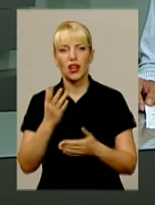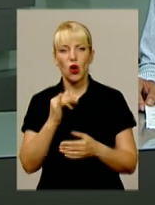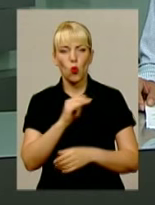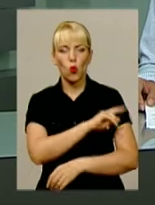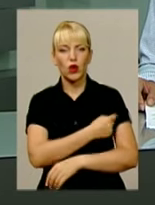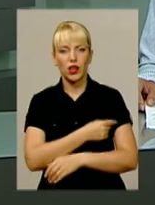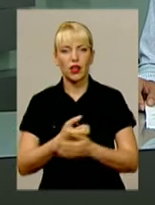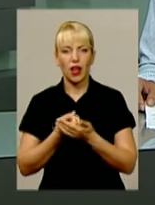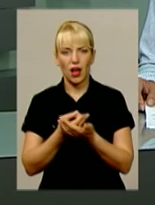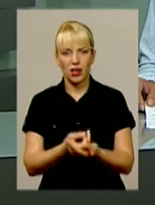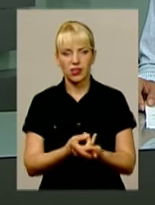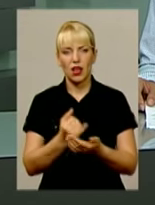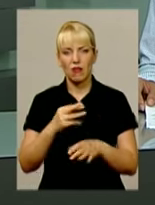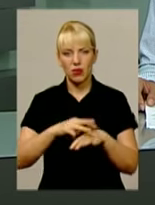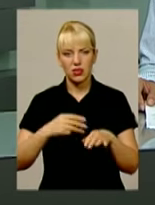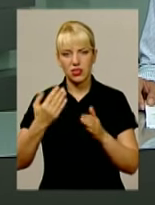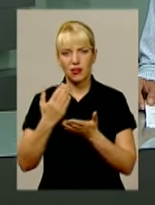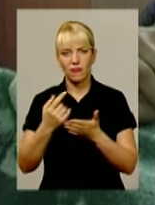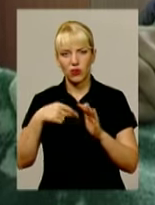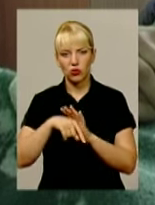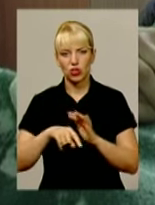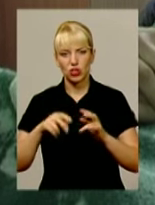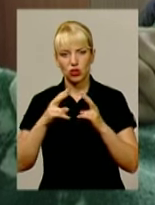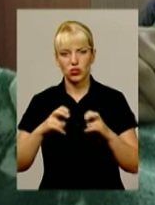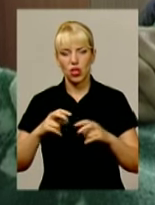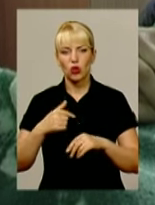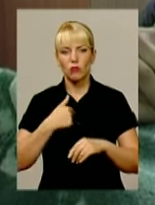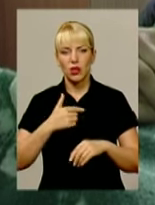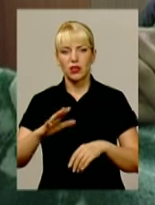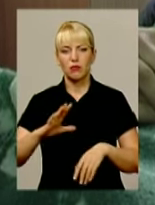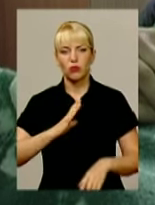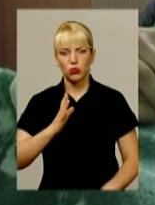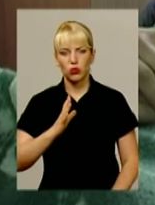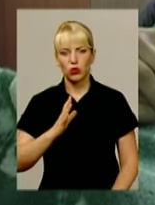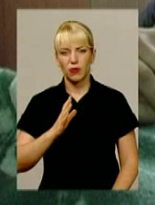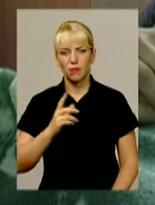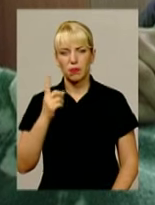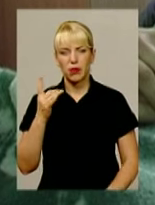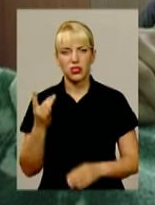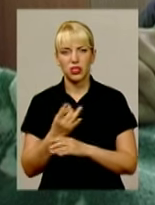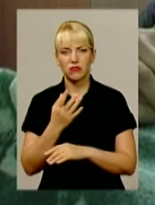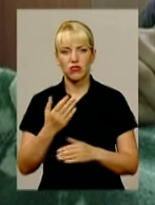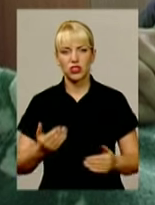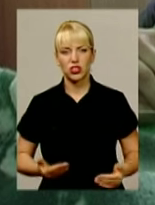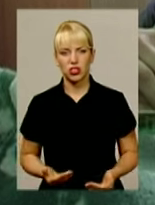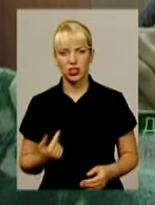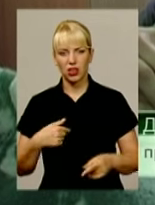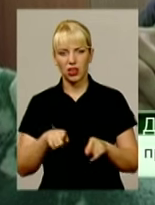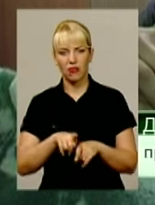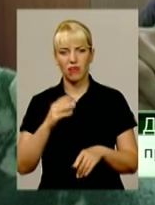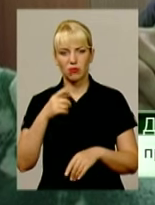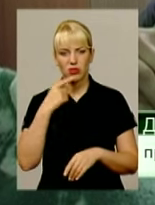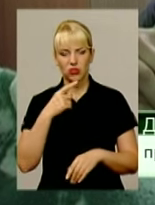міліції розпочали внутрішнє розслідування. До мене було перший раз в житті, я так скажу,